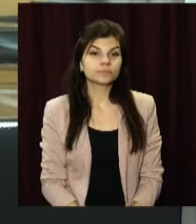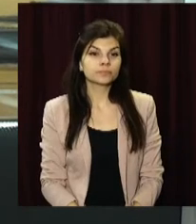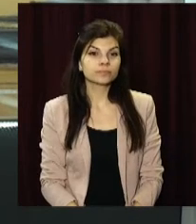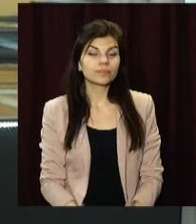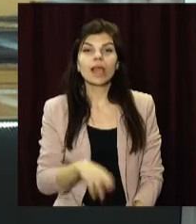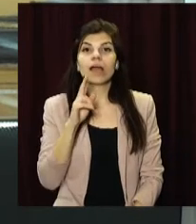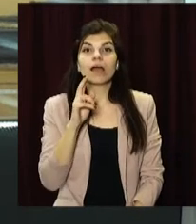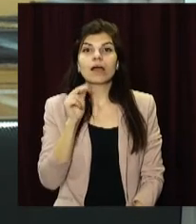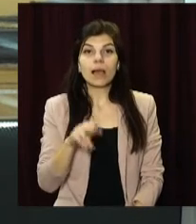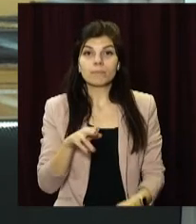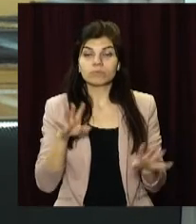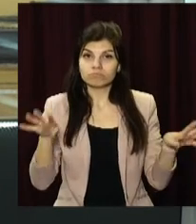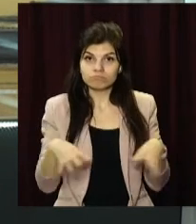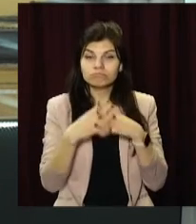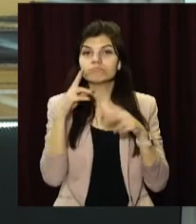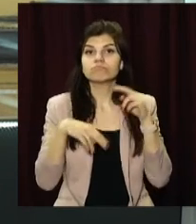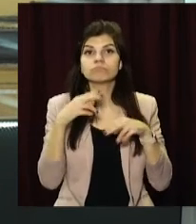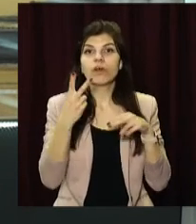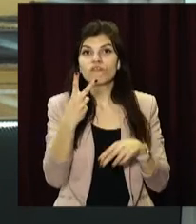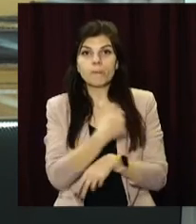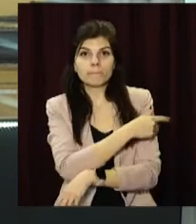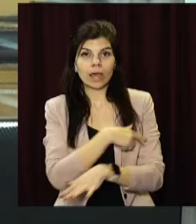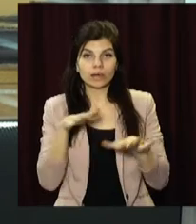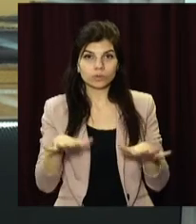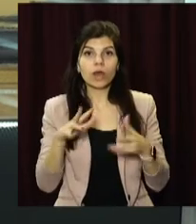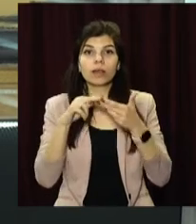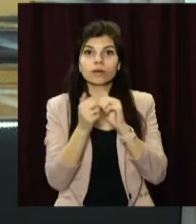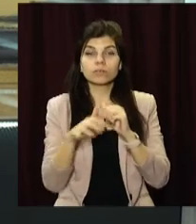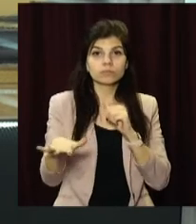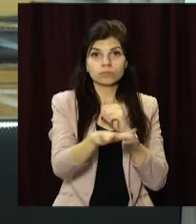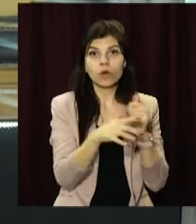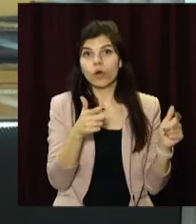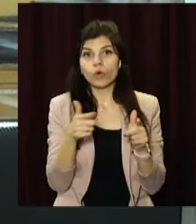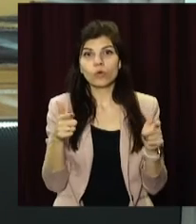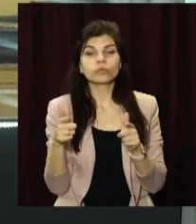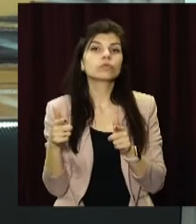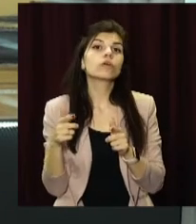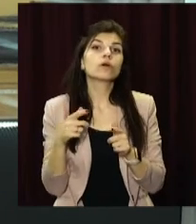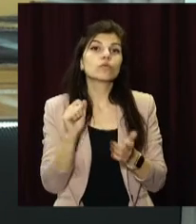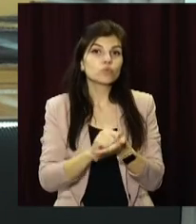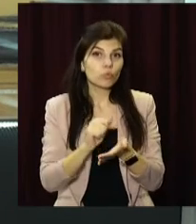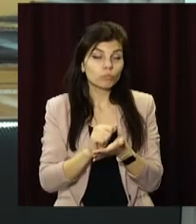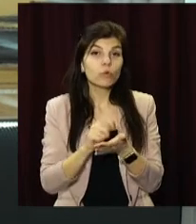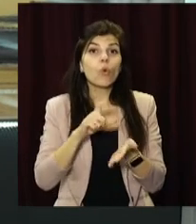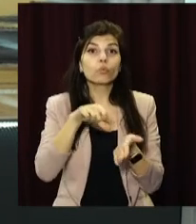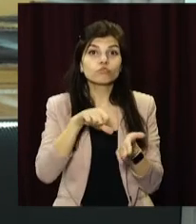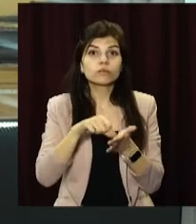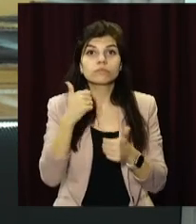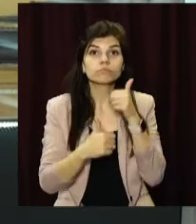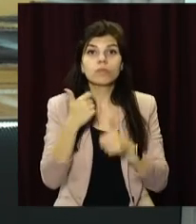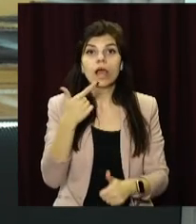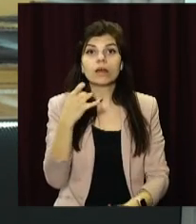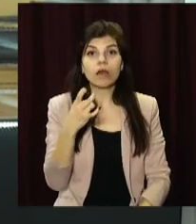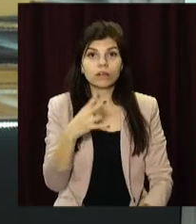Капітальне оновлення та перебудова двох медзакладів у Кам'янському готують проєктно-кошторисну документацію для участі в грантовій